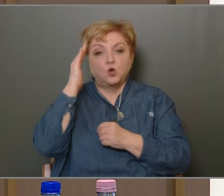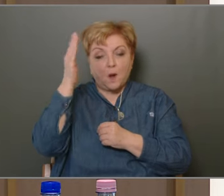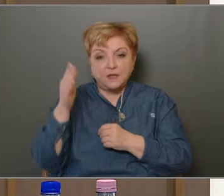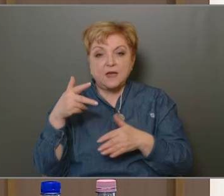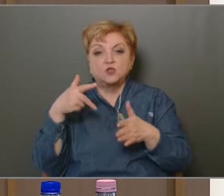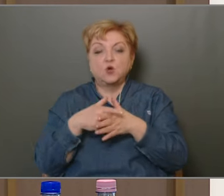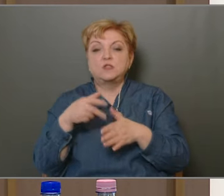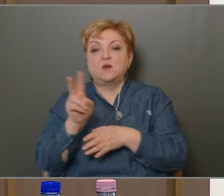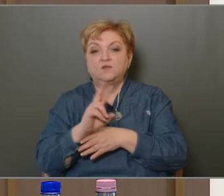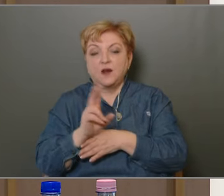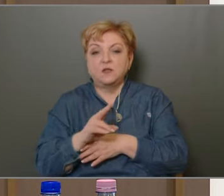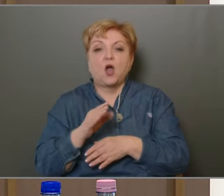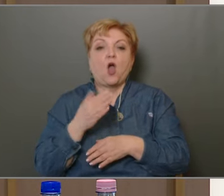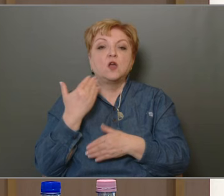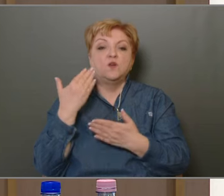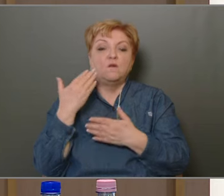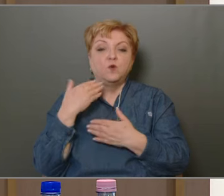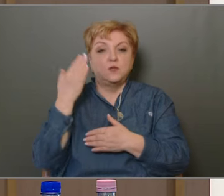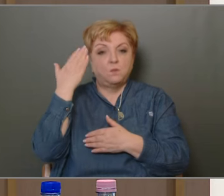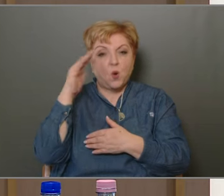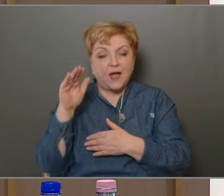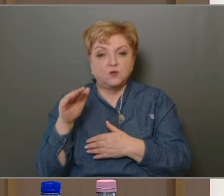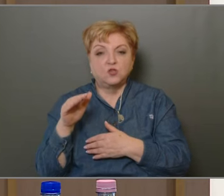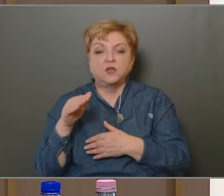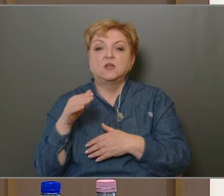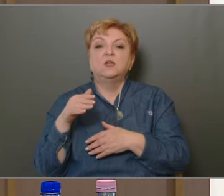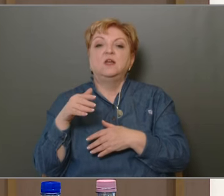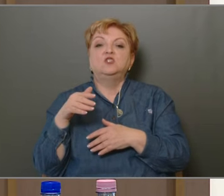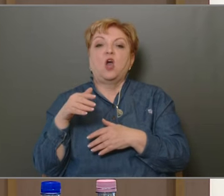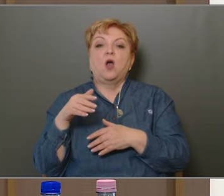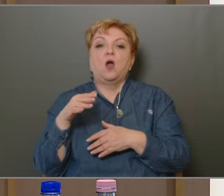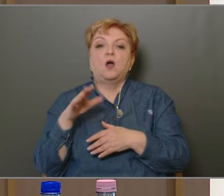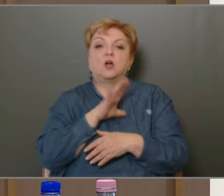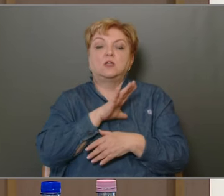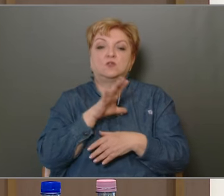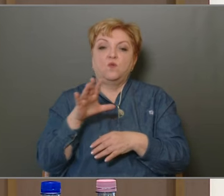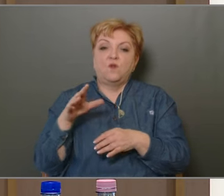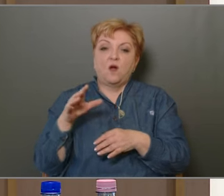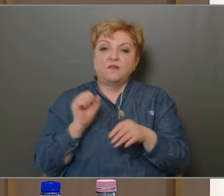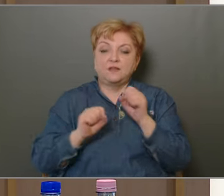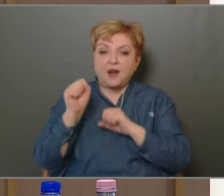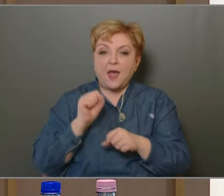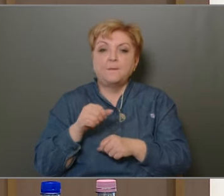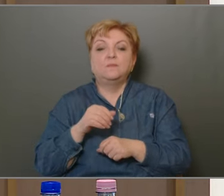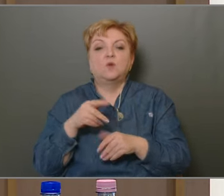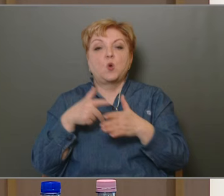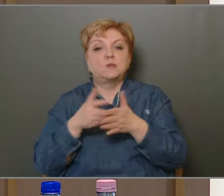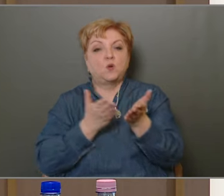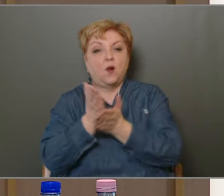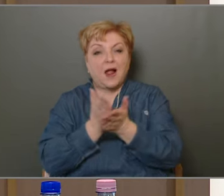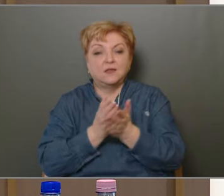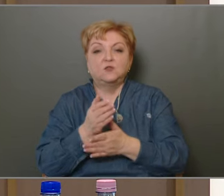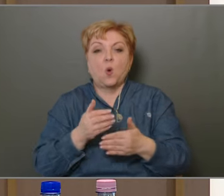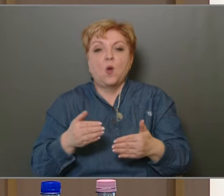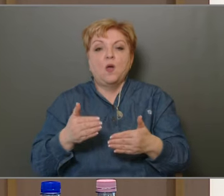beleértve a Köztegyet Földjeletnek, az Angyalföldi Polgárségnek, a Katasztrófa Fédei Polgárszerűzetnek És a Közszolgáltatónak és a Prevenciós Központnak is, akik részt